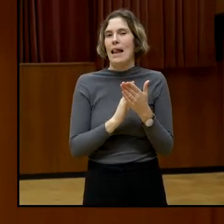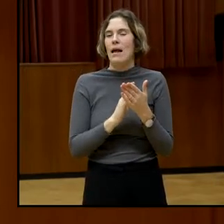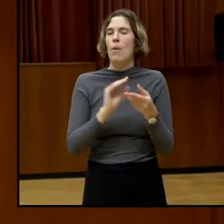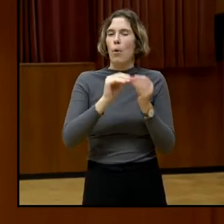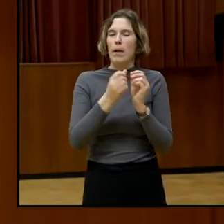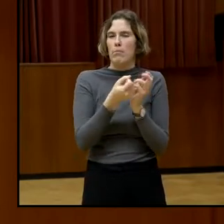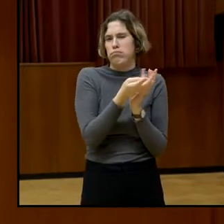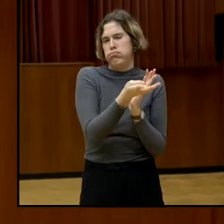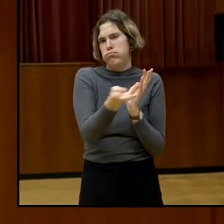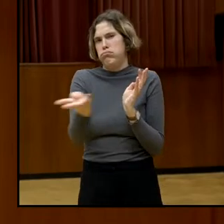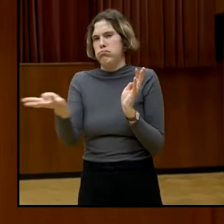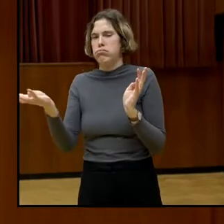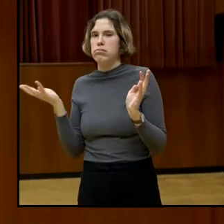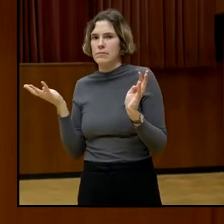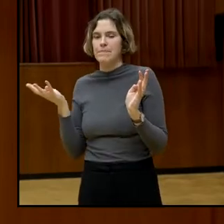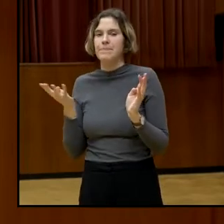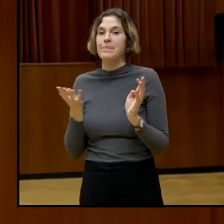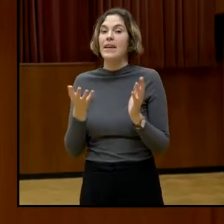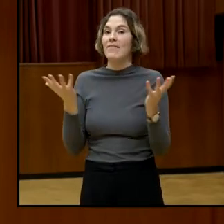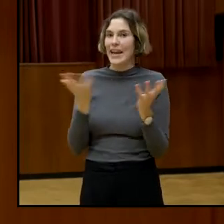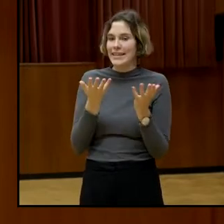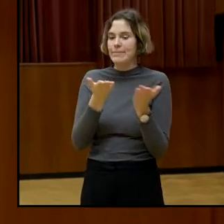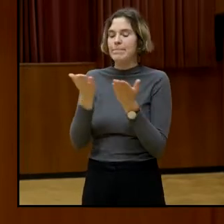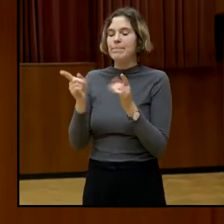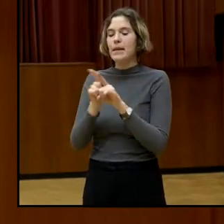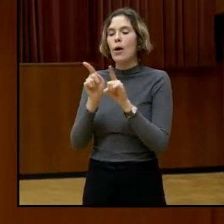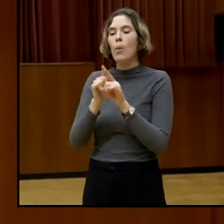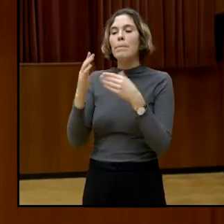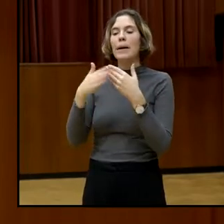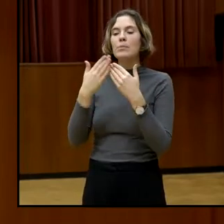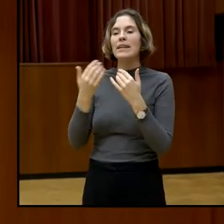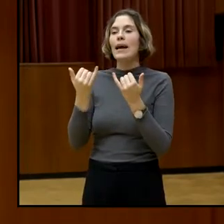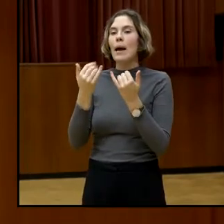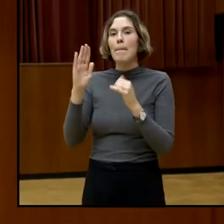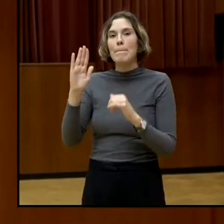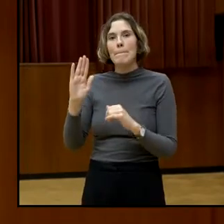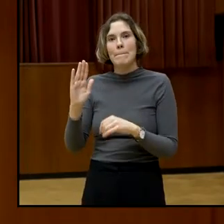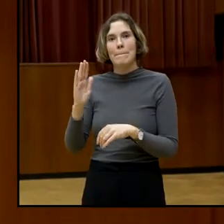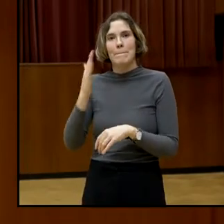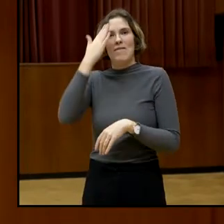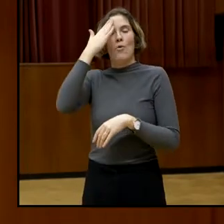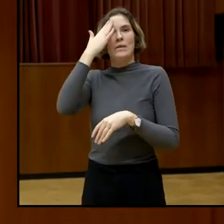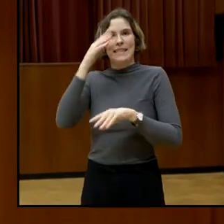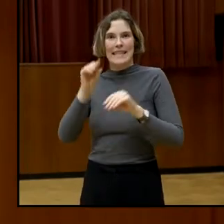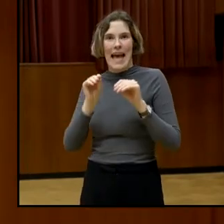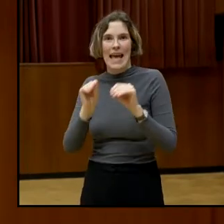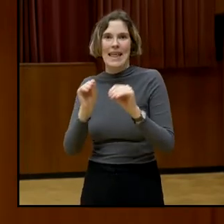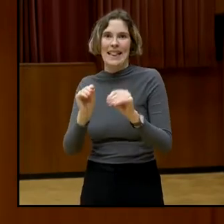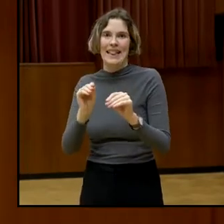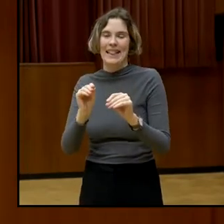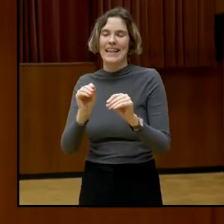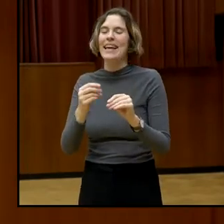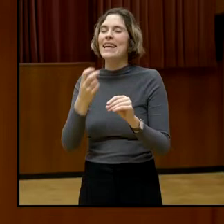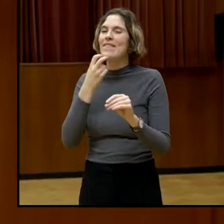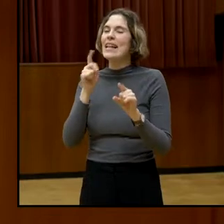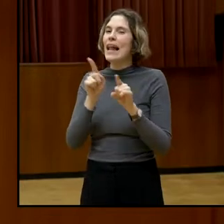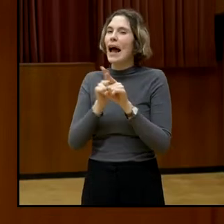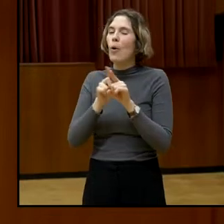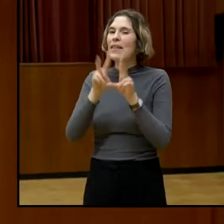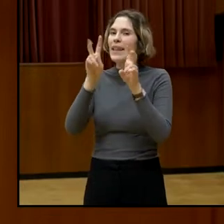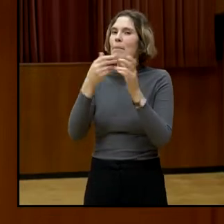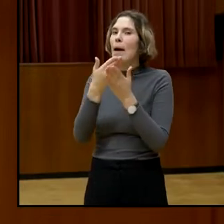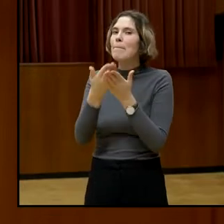anderes hat viel mit Bewusstseinsschaffung zu tun, wie du schon gesprochen hast, da kommt dann die Bildung ins Spiel und ich will jetzt hier nicht sagen, dass die Bildung,